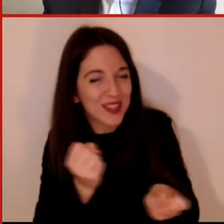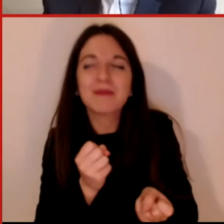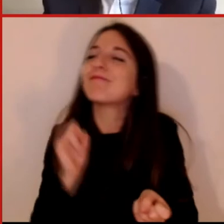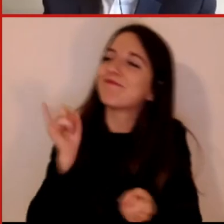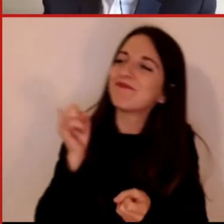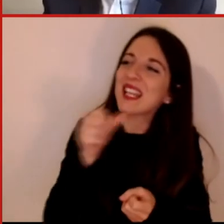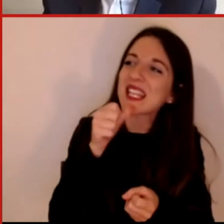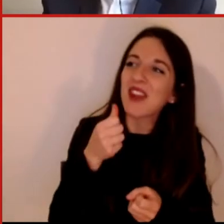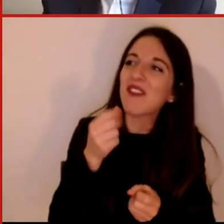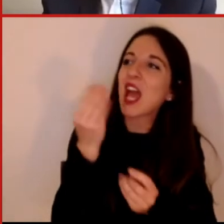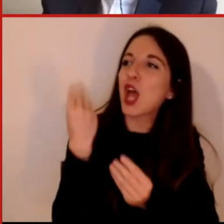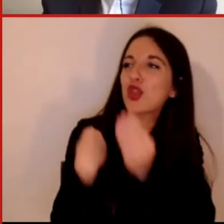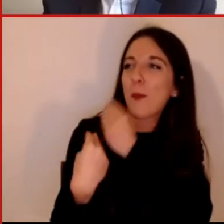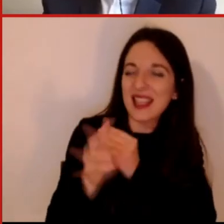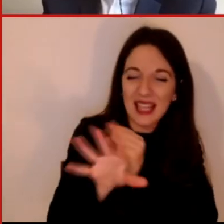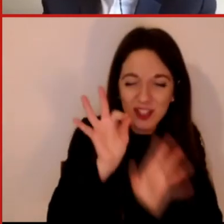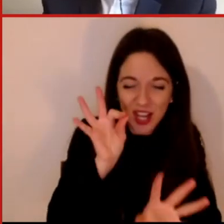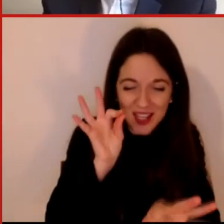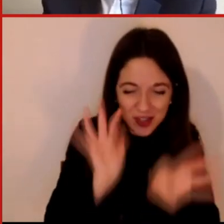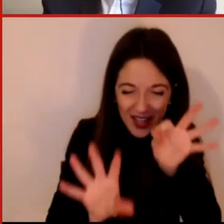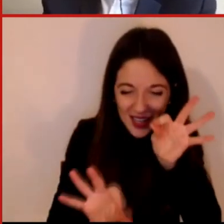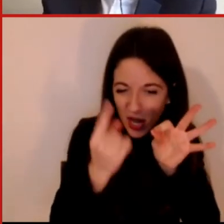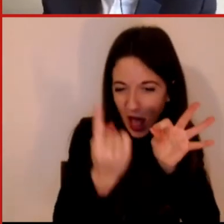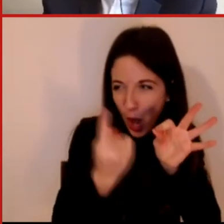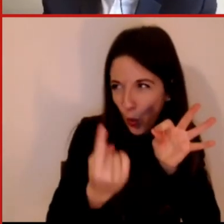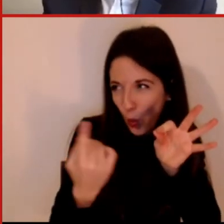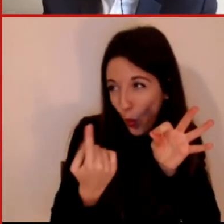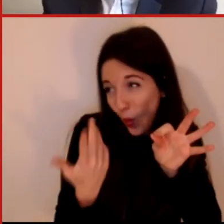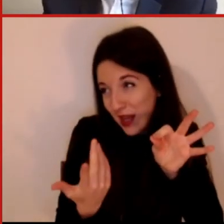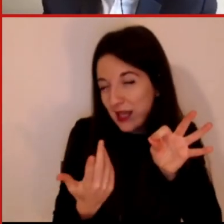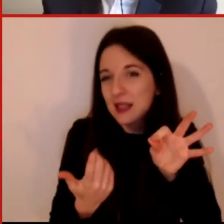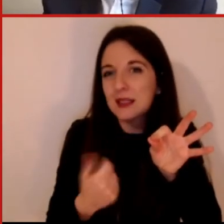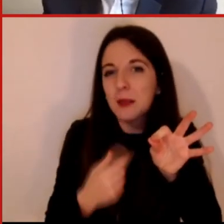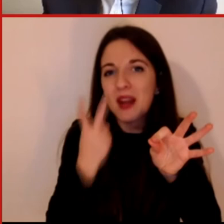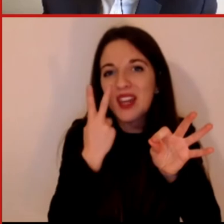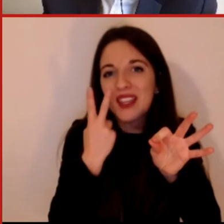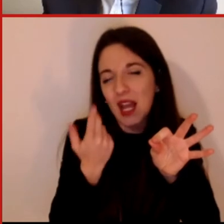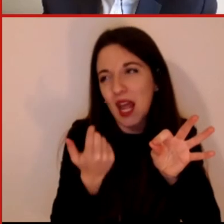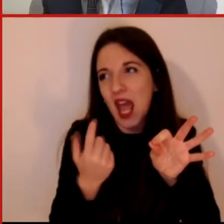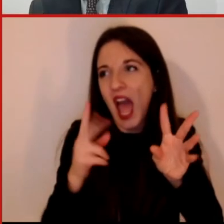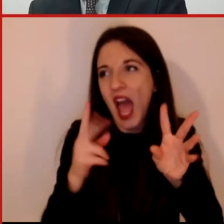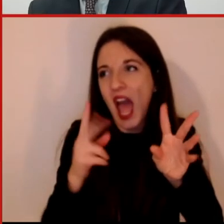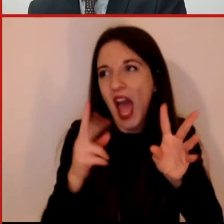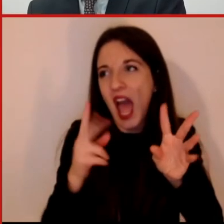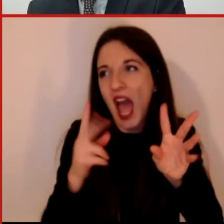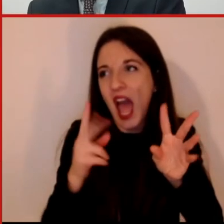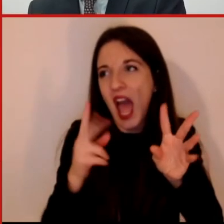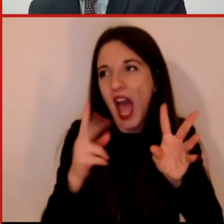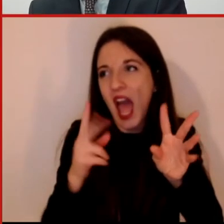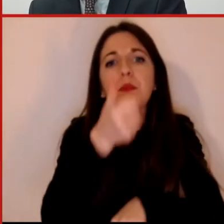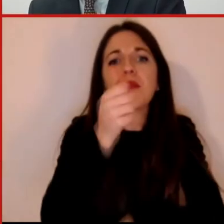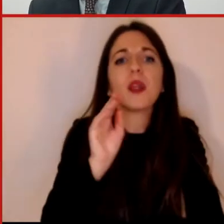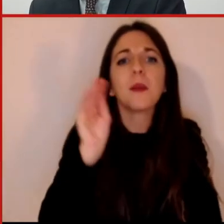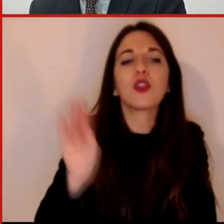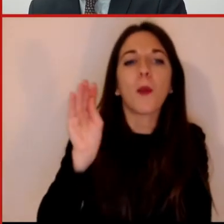principali e cercando quei temi che accomunano anche più domande. E partirei con una prima domanda che ha a che fare con